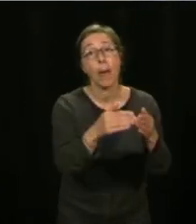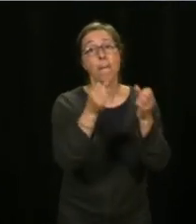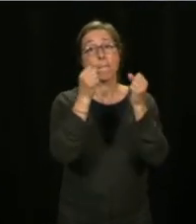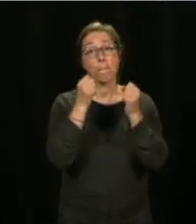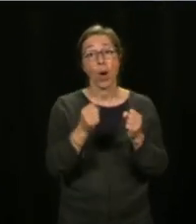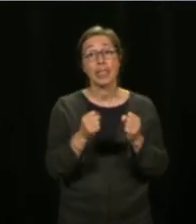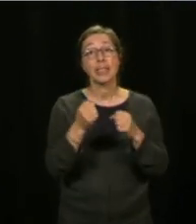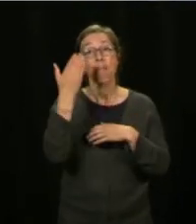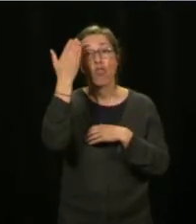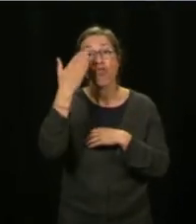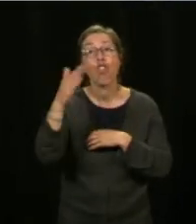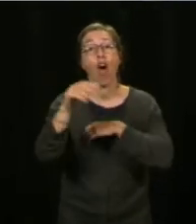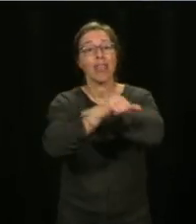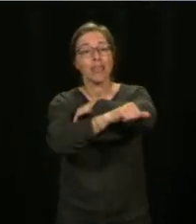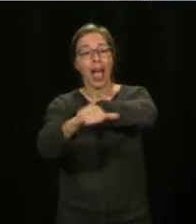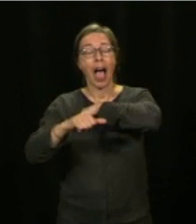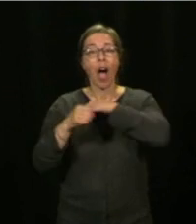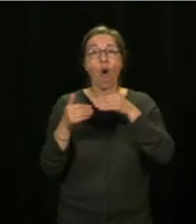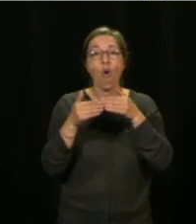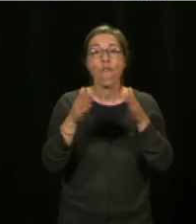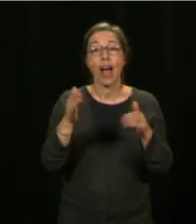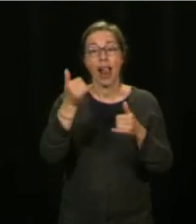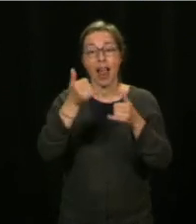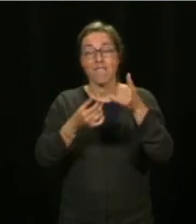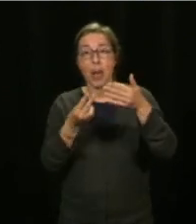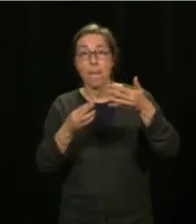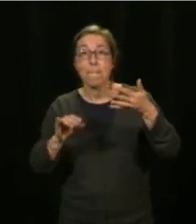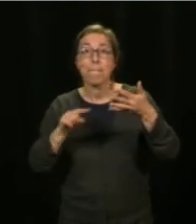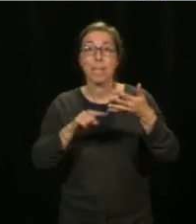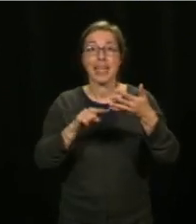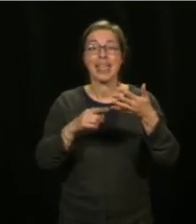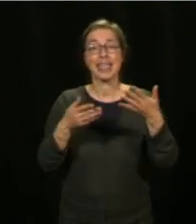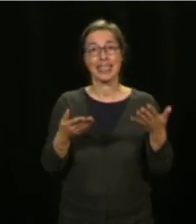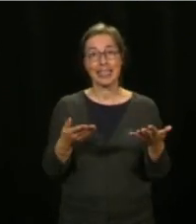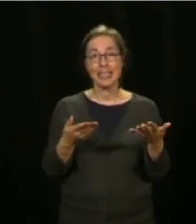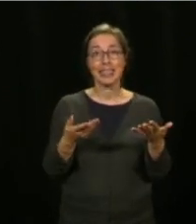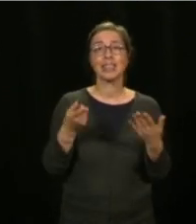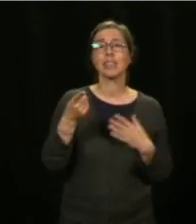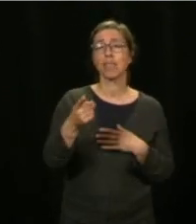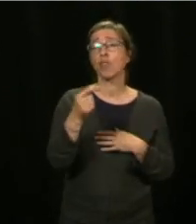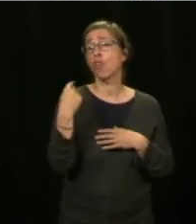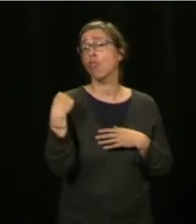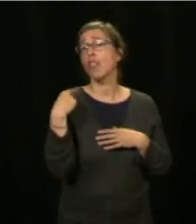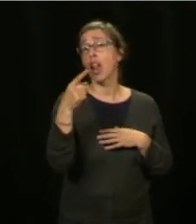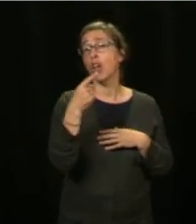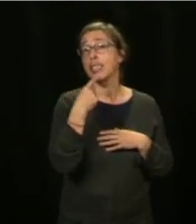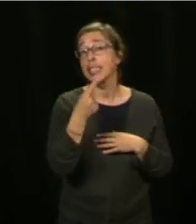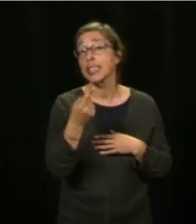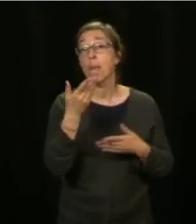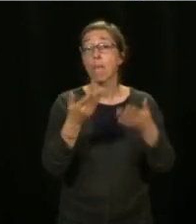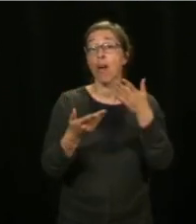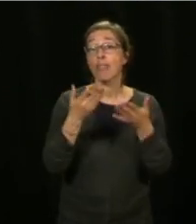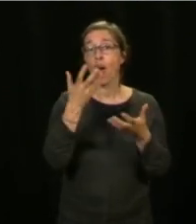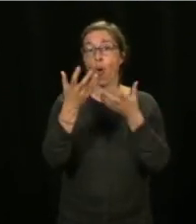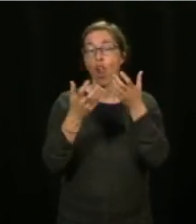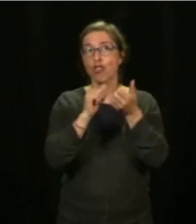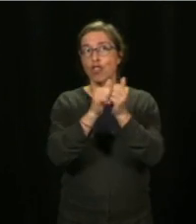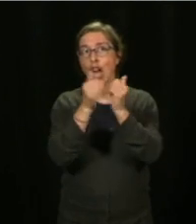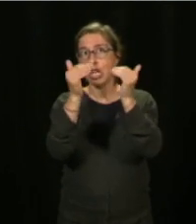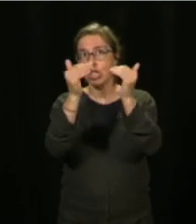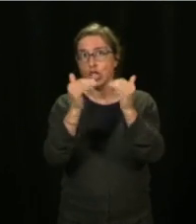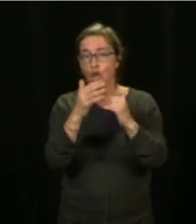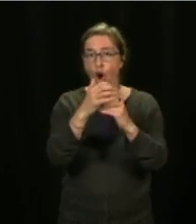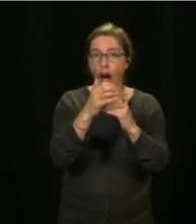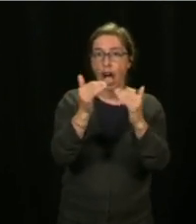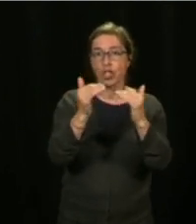Est-ce que, tranquillement, pas vite, justement, on parlait de zone rouge, zone orange, là, est qu'on peut commencer à rêver, à avoir espoir de peut-être trouver